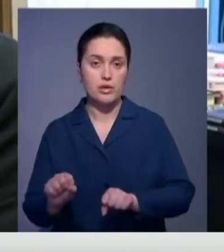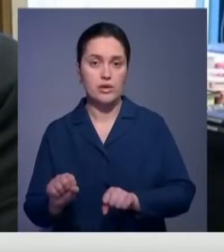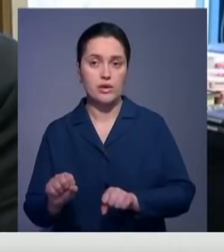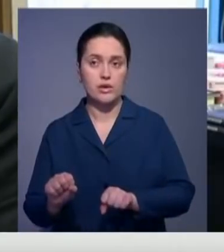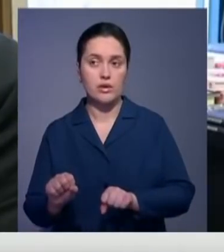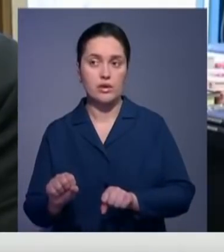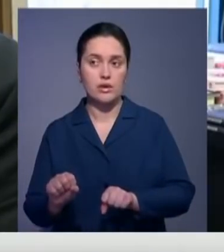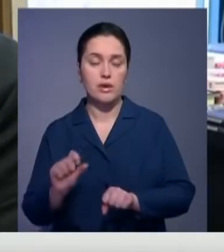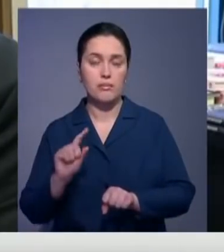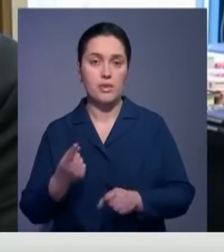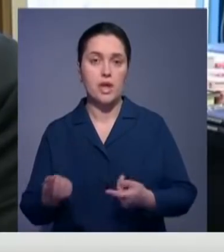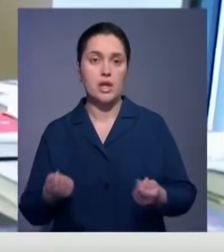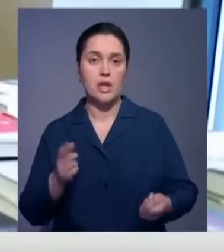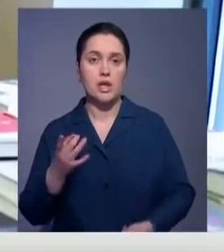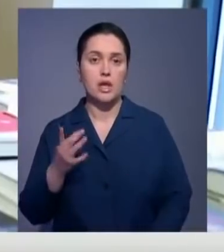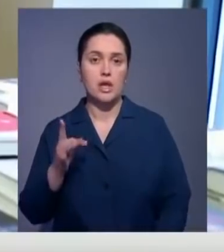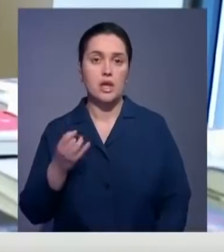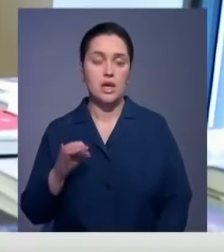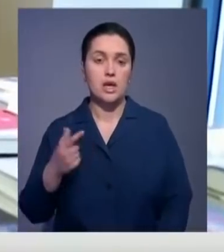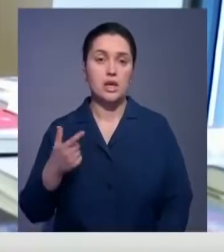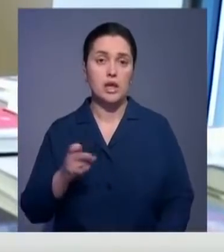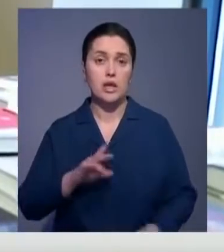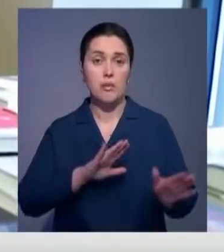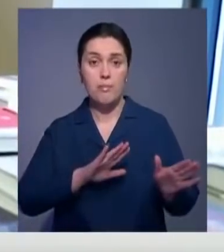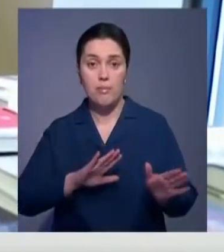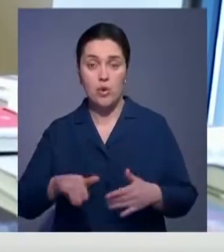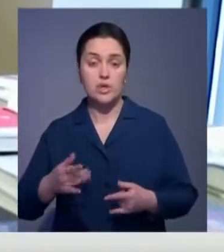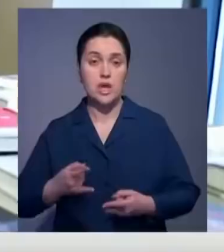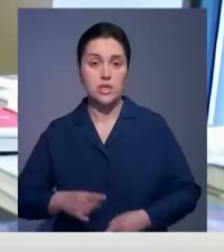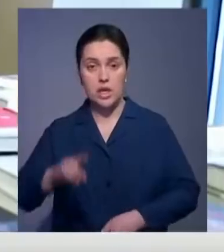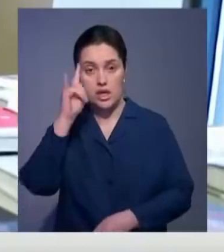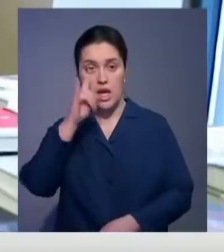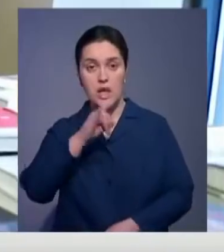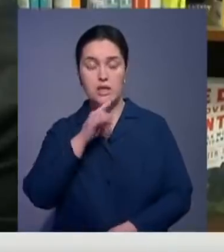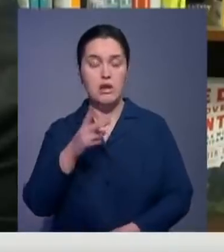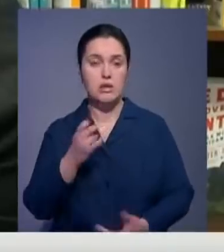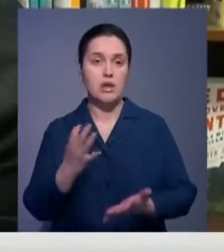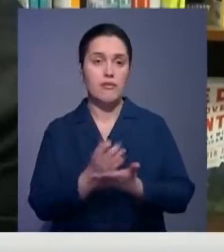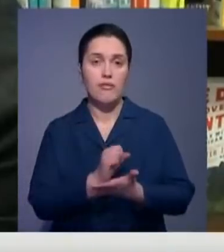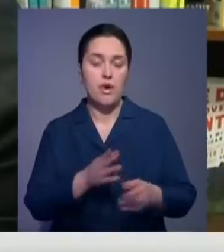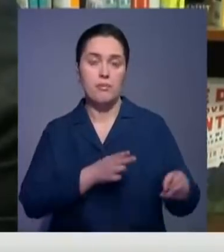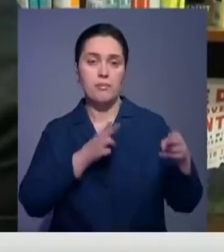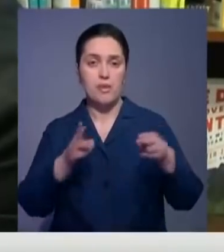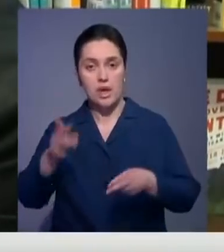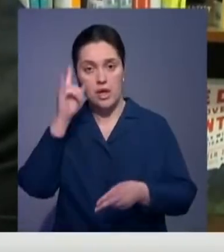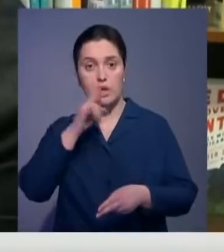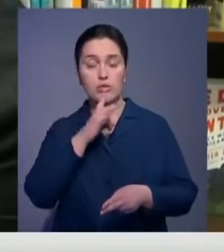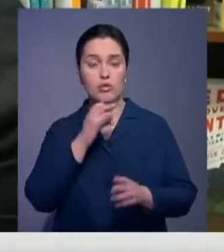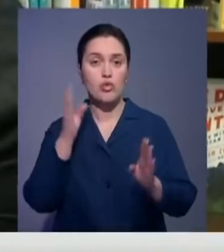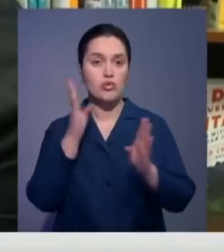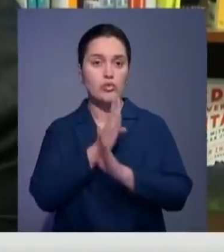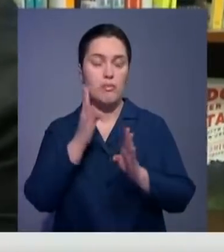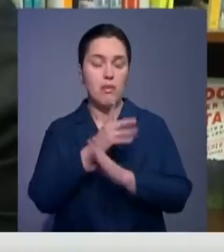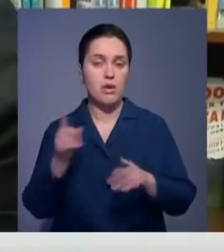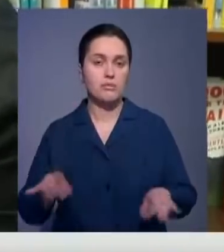администрации Рейгана. Так, после рождения в Казахстане, Левкову и не выпала возможность побывать на родине. Но судьба все-таки